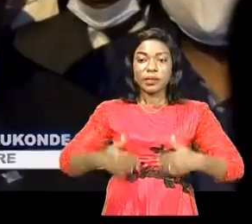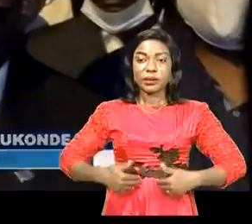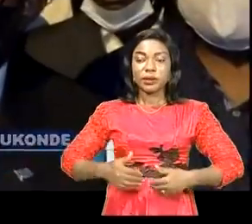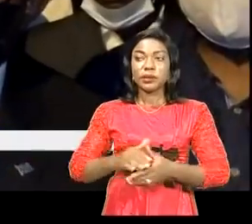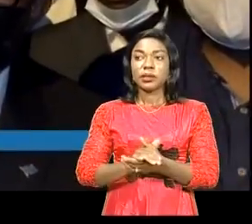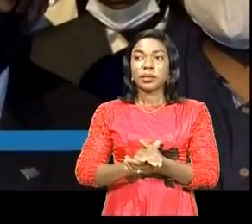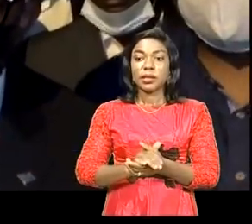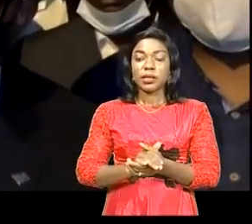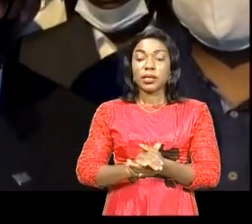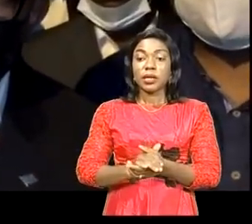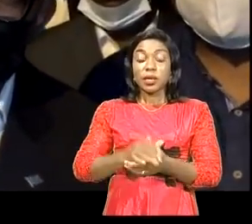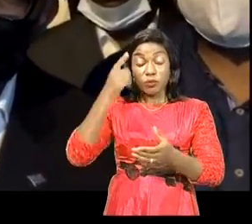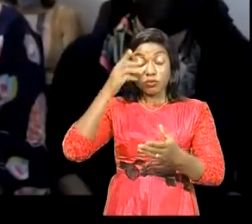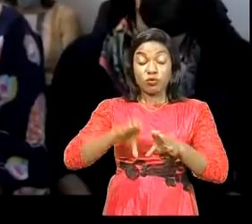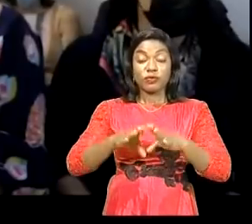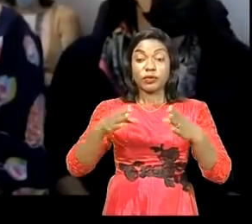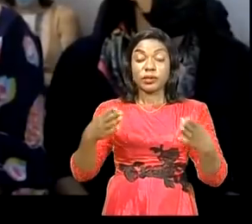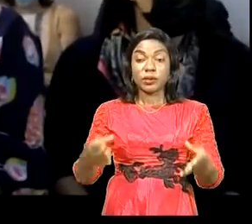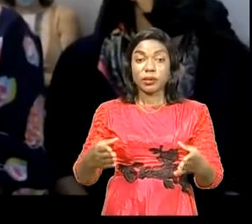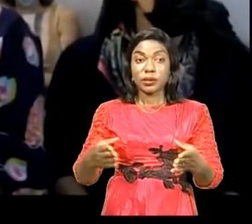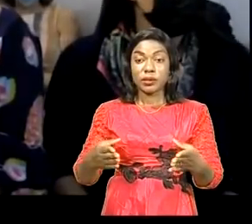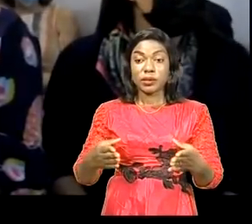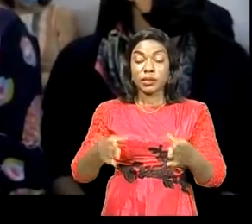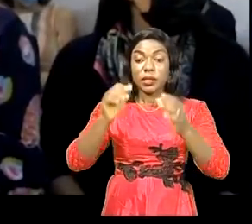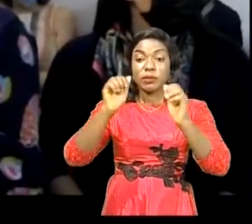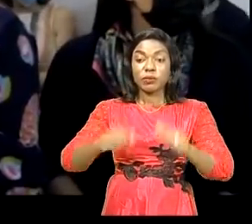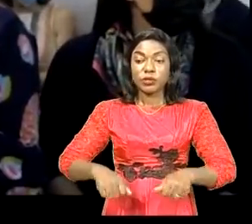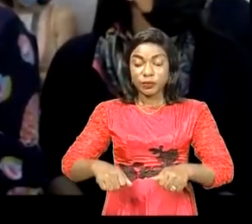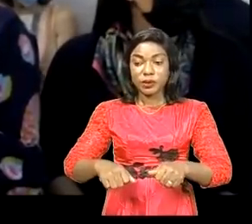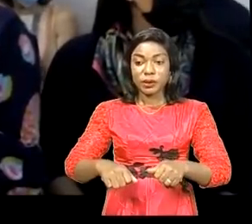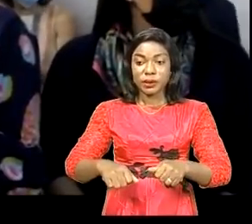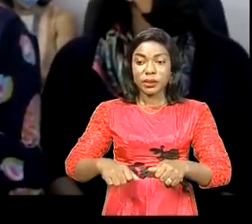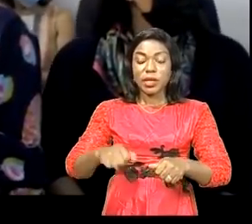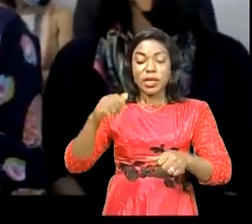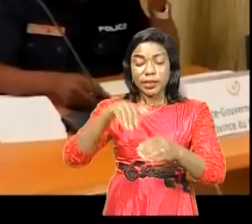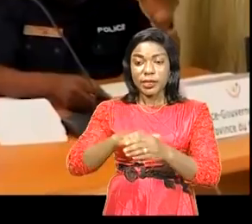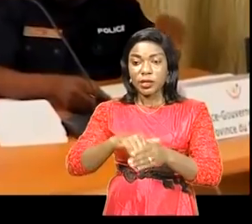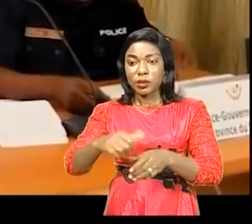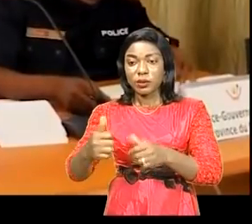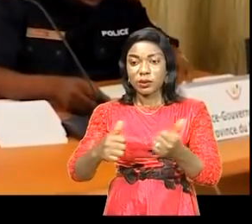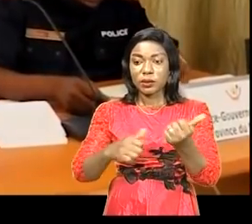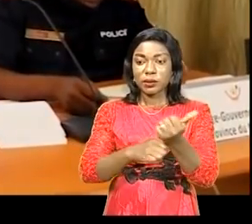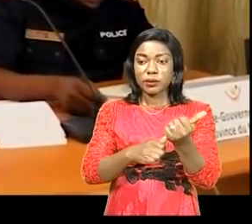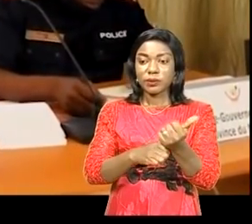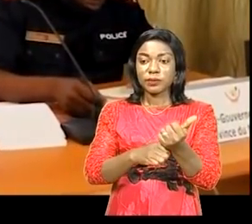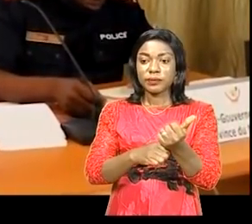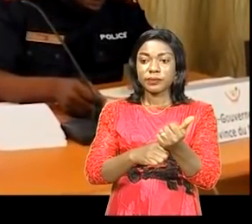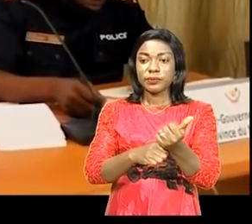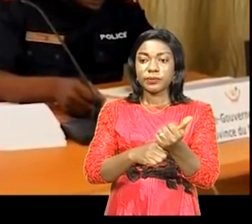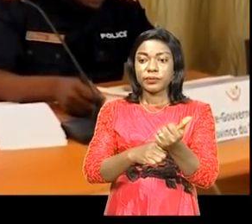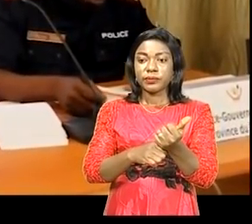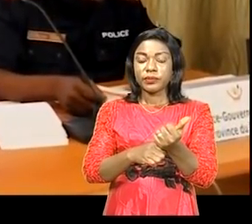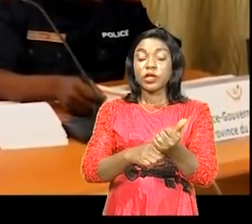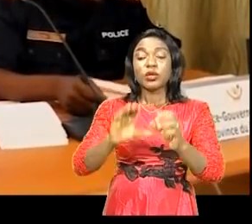au vu de la possibilité du retour des populations qui se sont déplacées ici dans la ville de Goma.